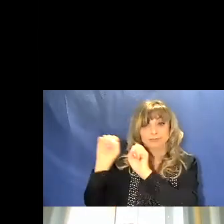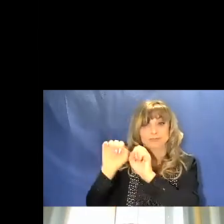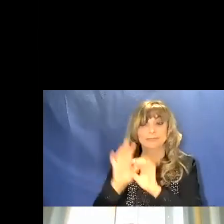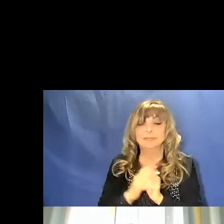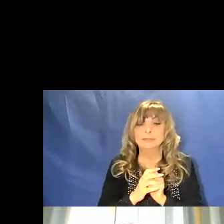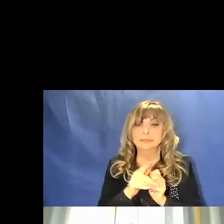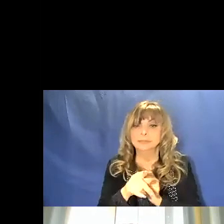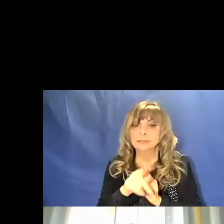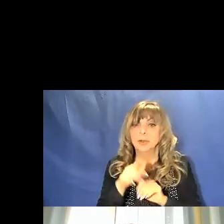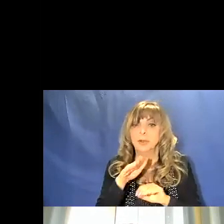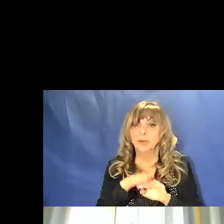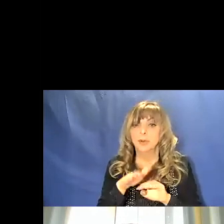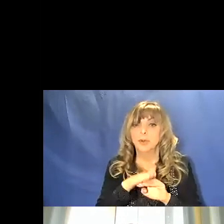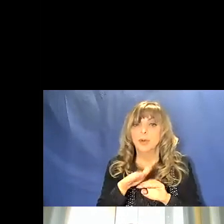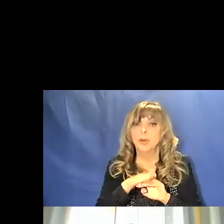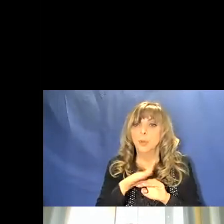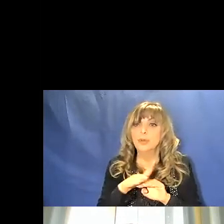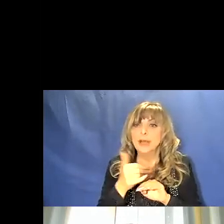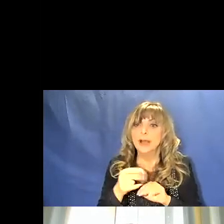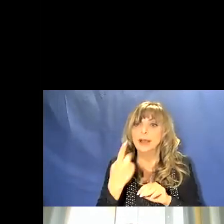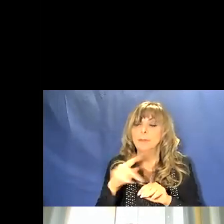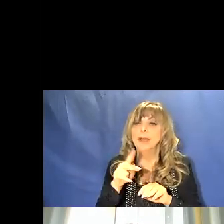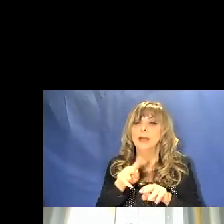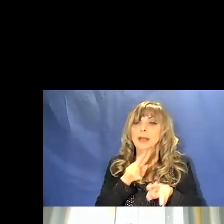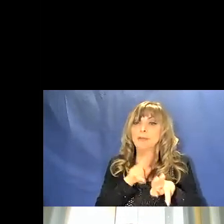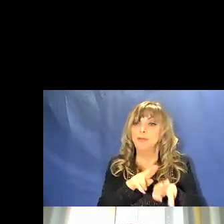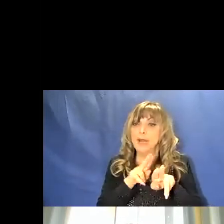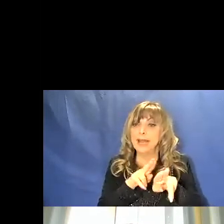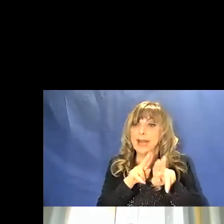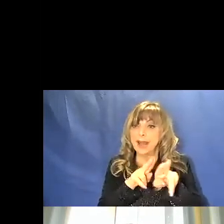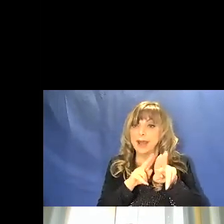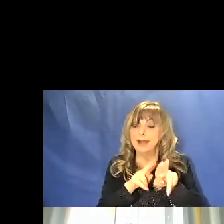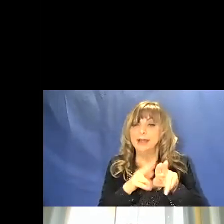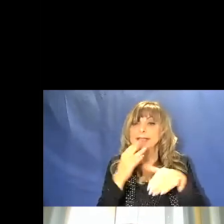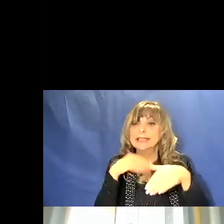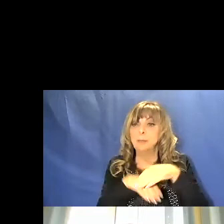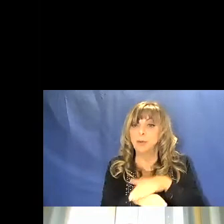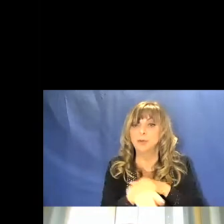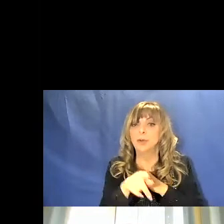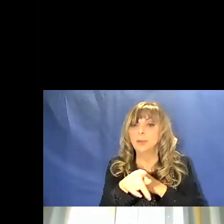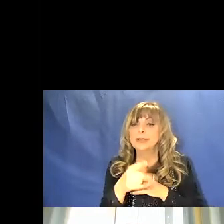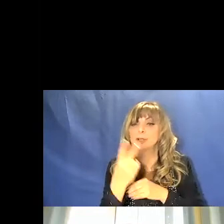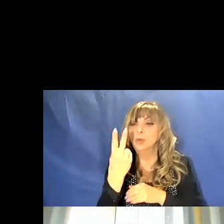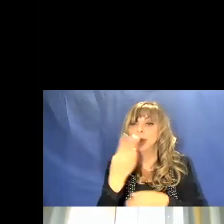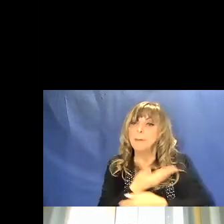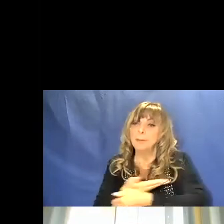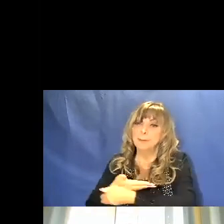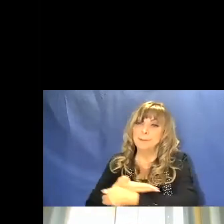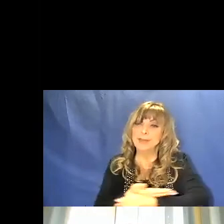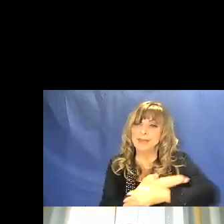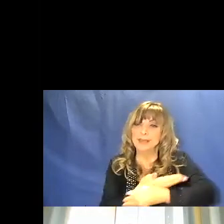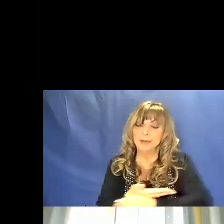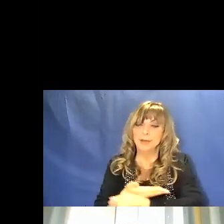usato nel rito funerario nelle sepolture questi sono due neonati in una